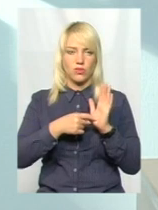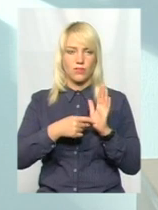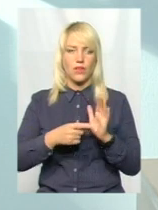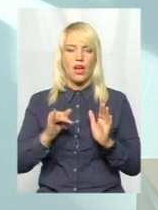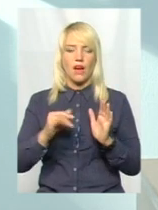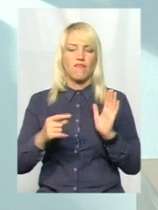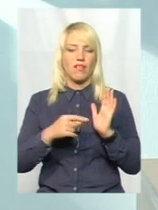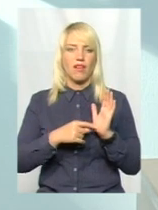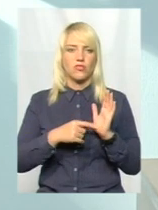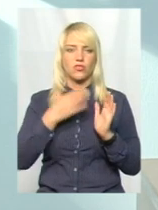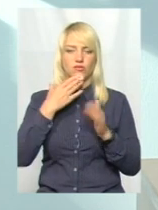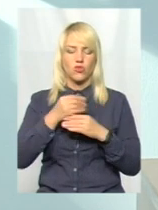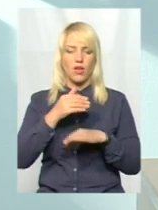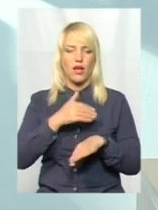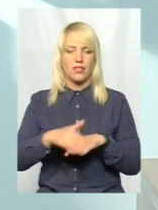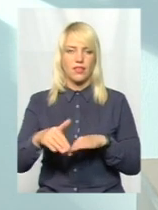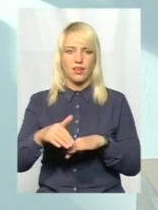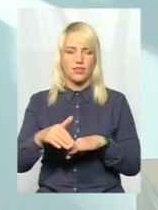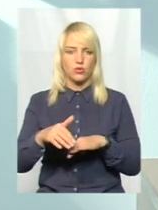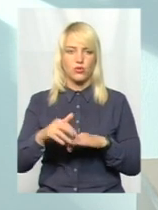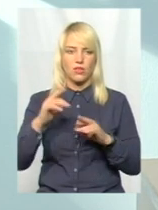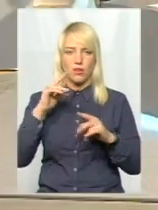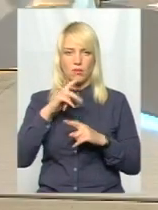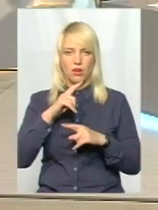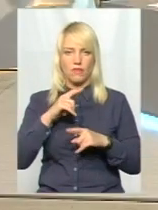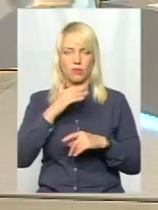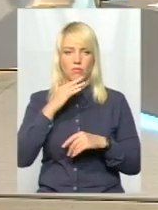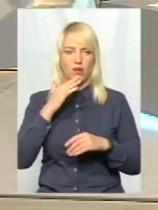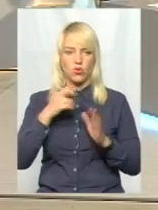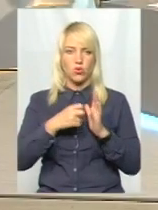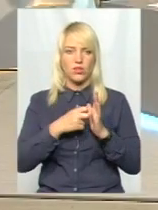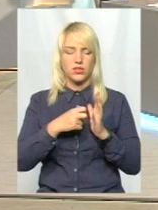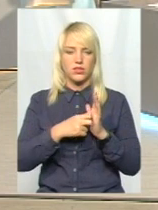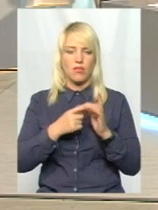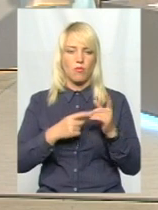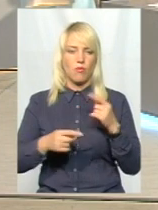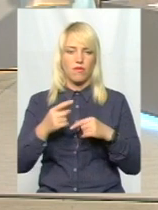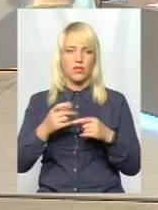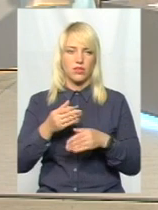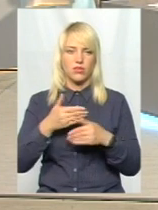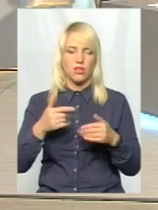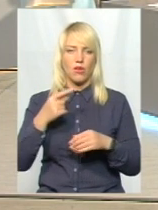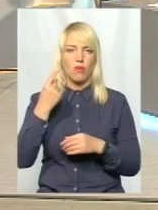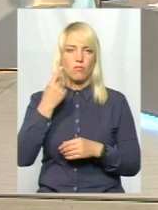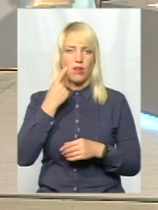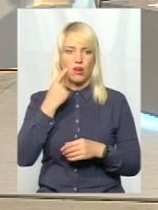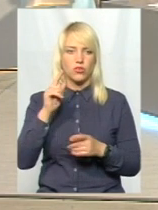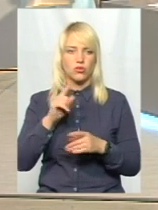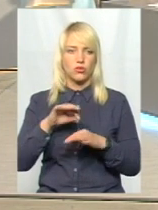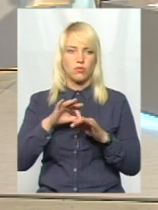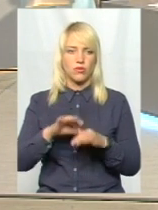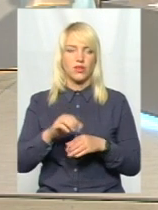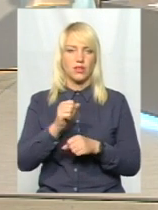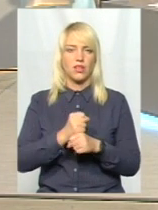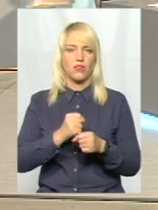невірну власну адресу, куди нам направляти звернення ці. Багато листів нам повертається. І ви знаєте, як образливо, що пророблена робота,